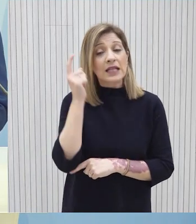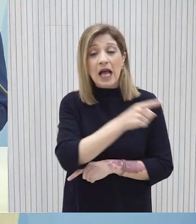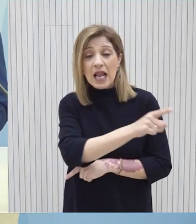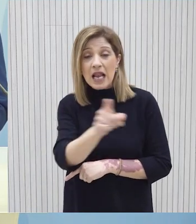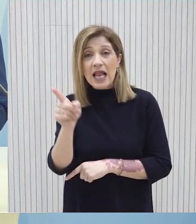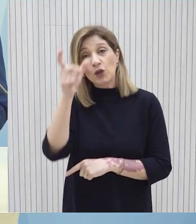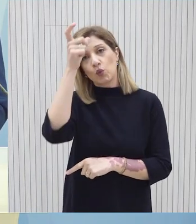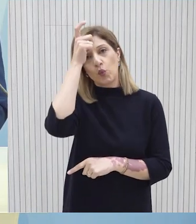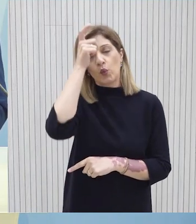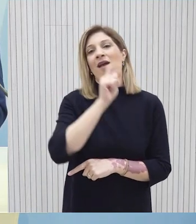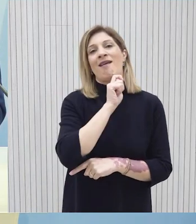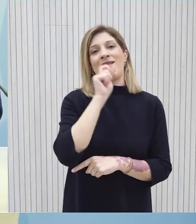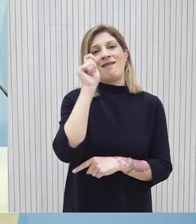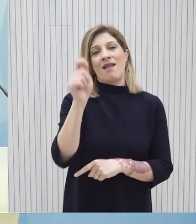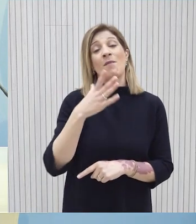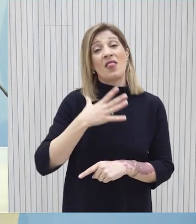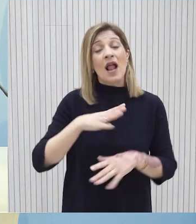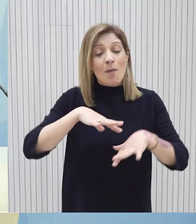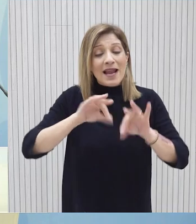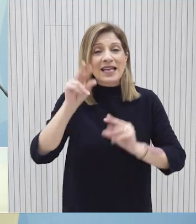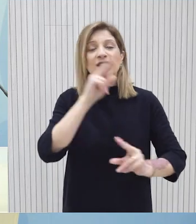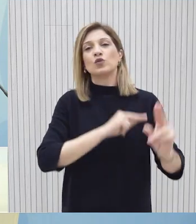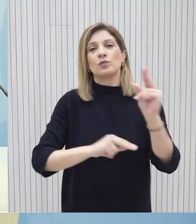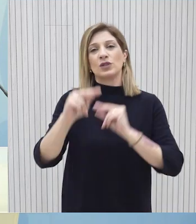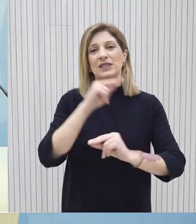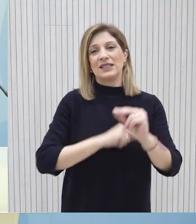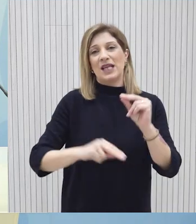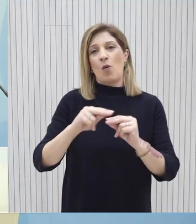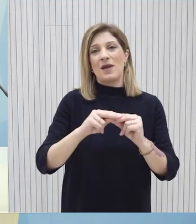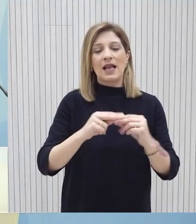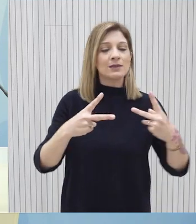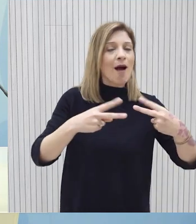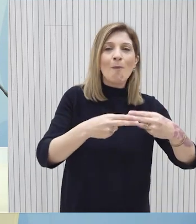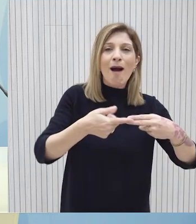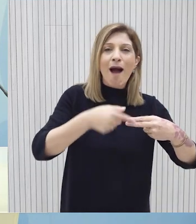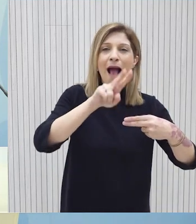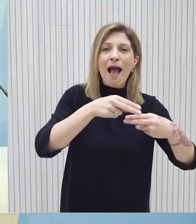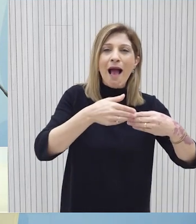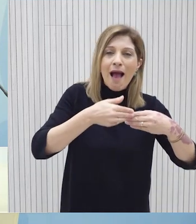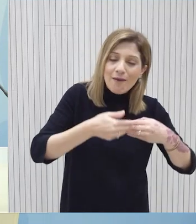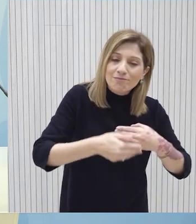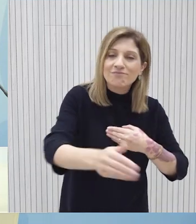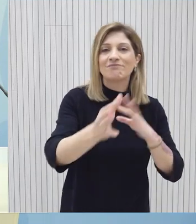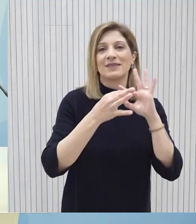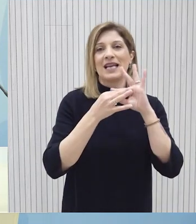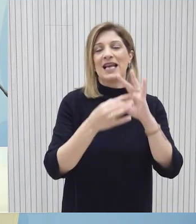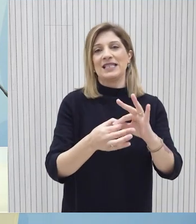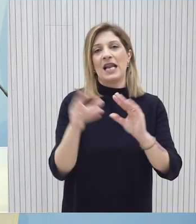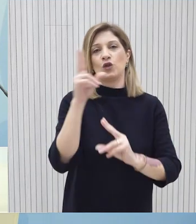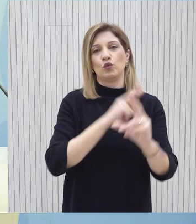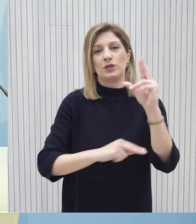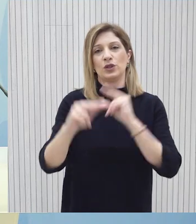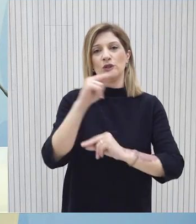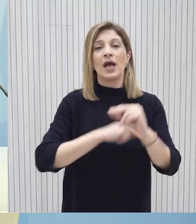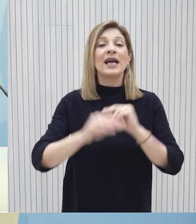την τουρκική πλευρά για επανέναρξη των συνομιλών από το σημείο που έχουν διακοπεί διατηρώντας το κεκτημένο των συνομιλιών